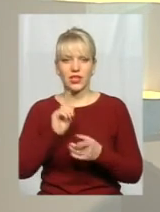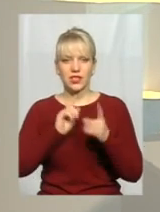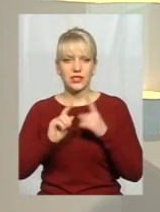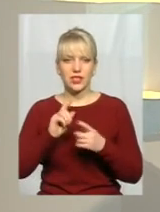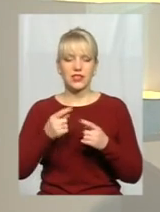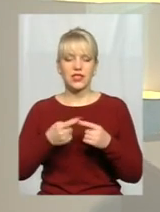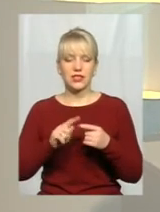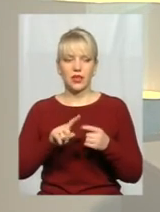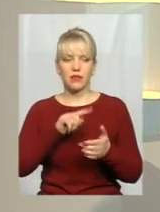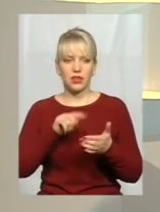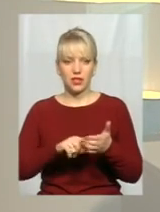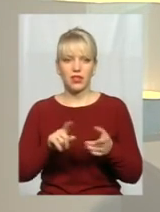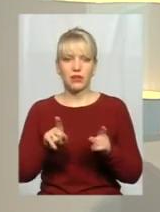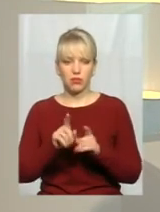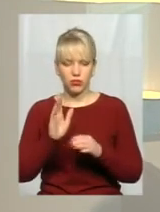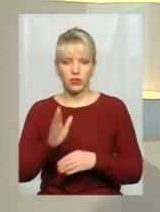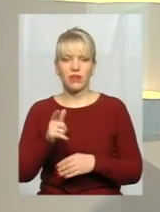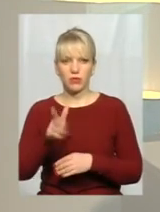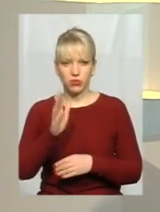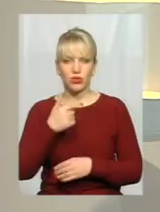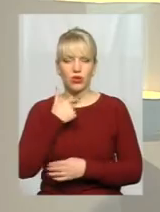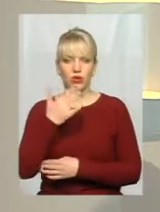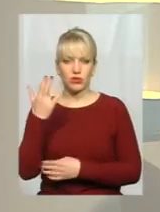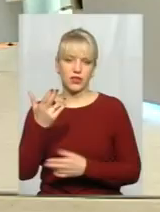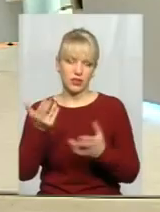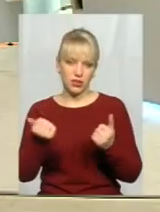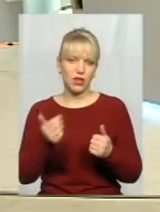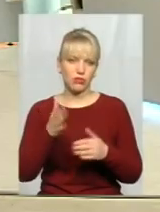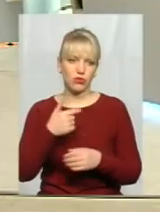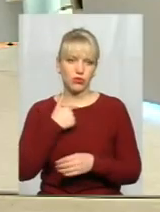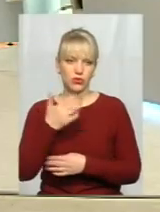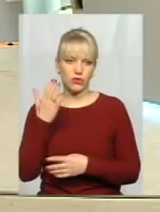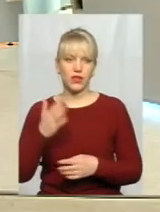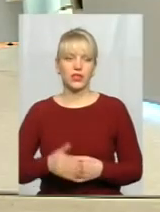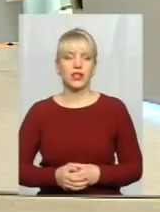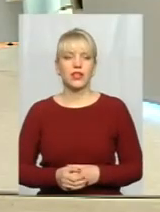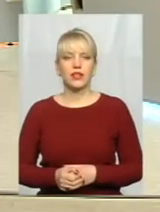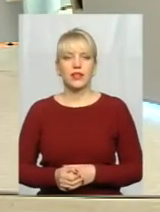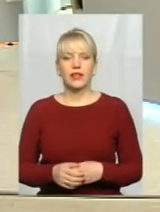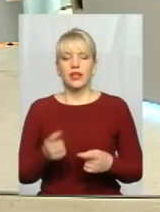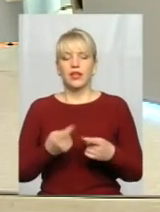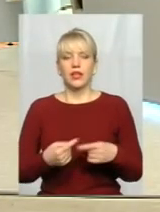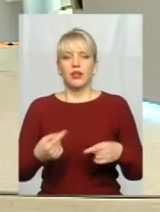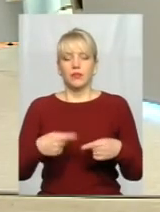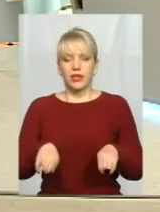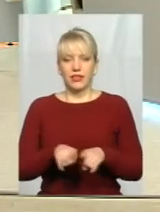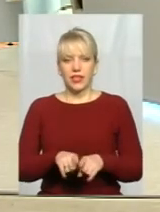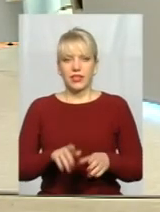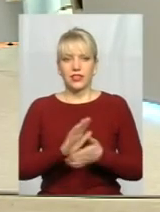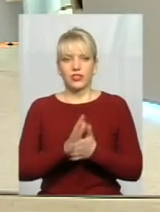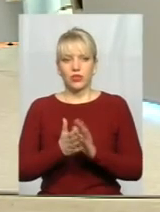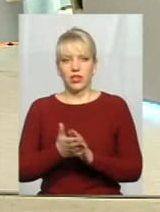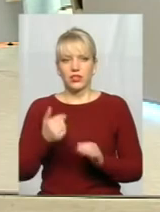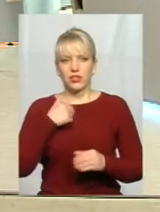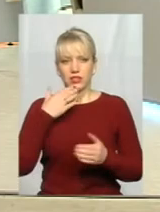Ви будете голосувати? Звичайно. Я просто хочу, ну, відправити далі ситуації вже, знаєте, як буде, я